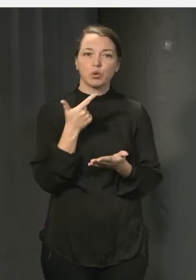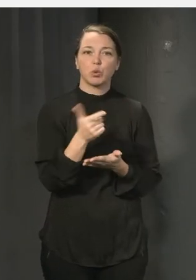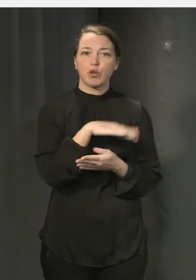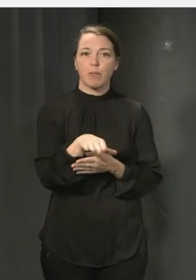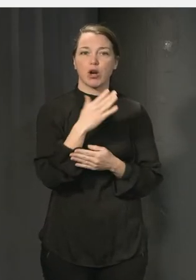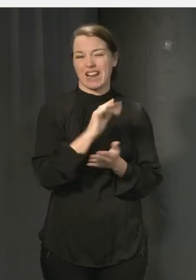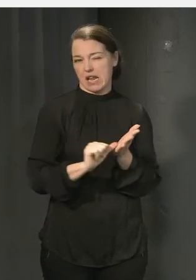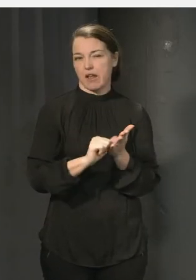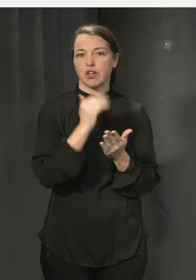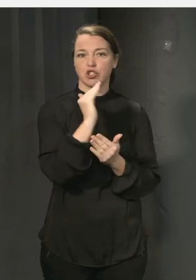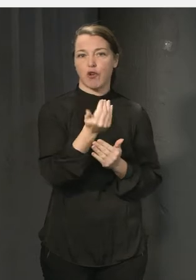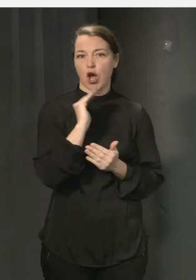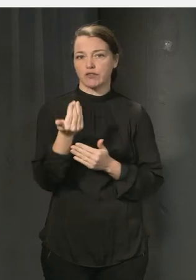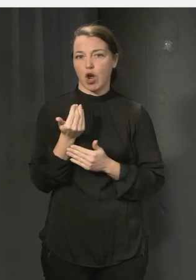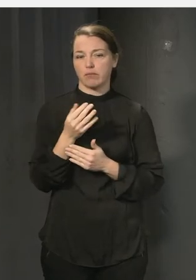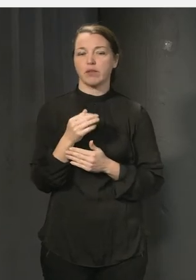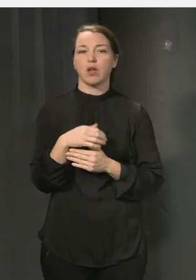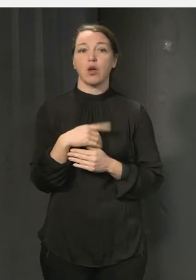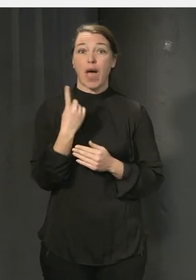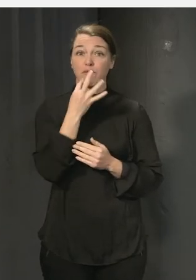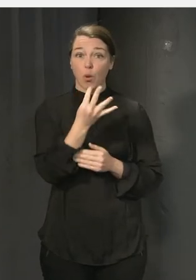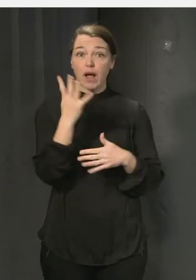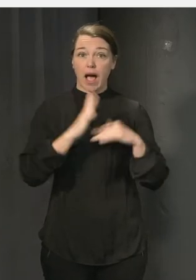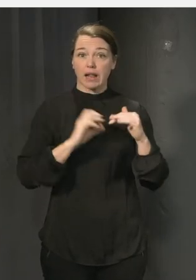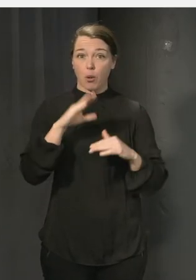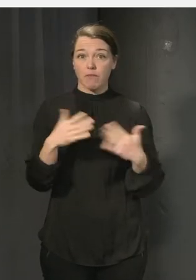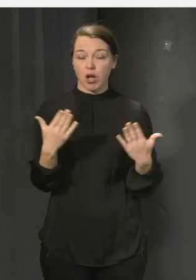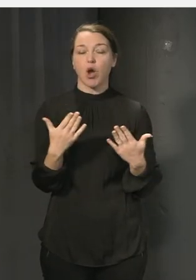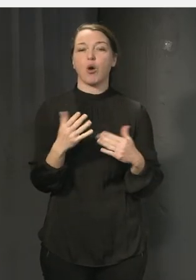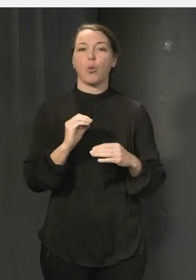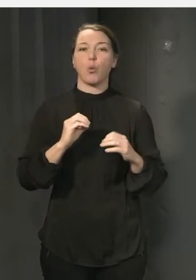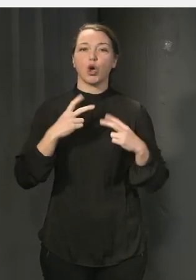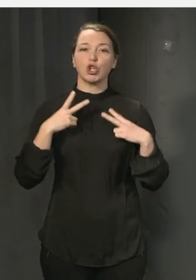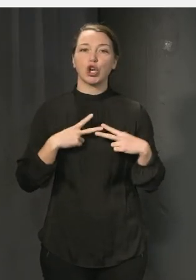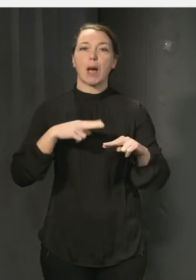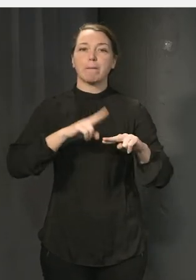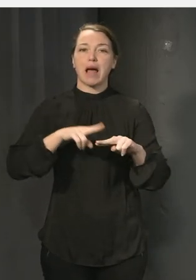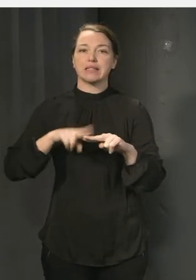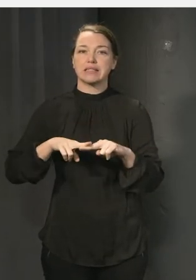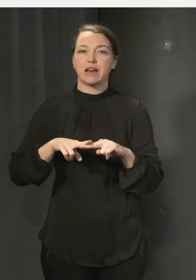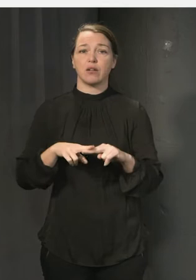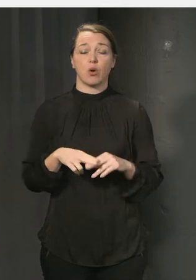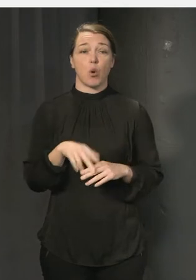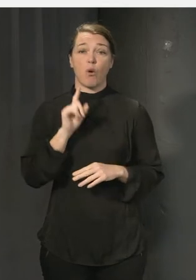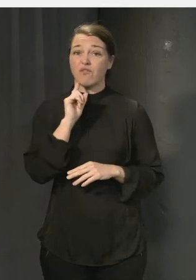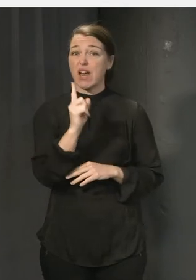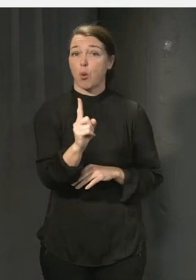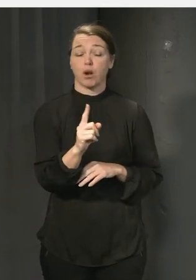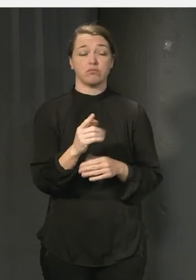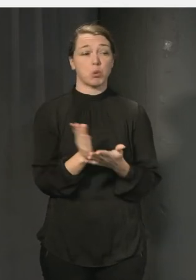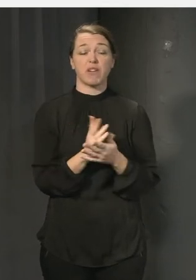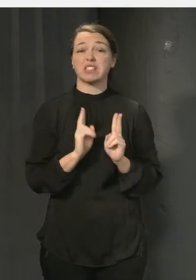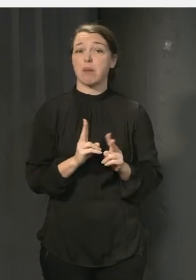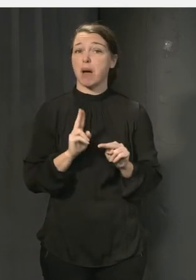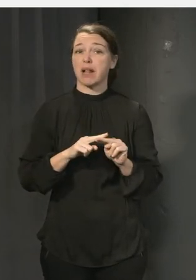är just en av frågorna otrygga platser. Och det är ungefär liknande otrygga platser från år till år. Det handlar